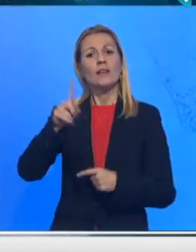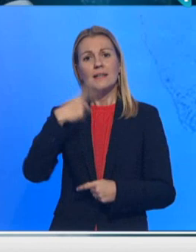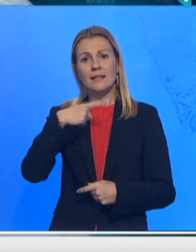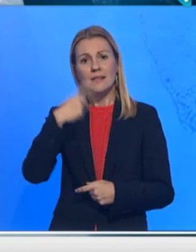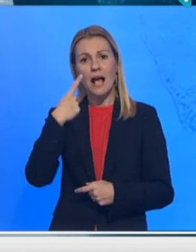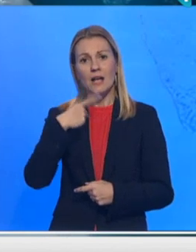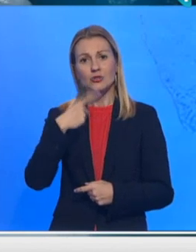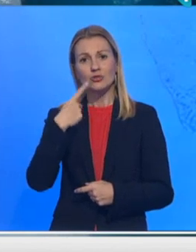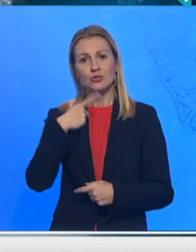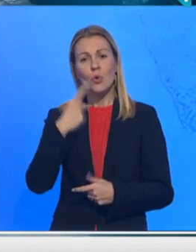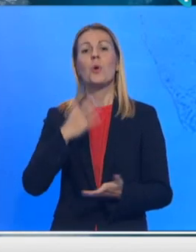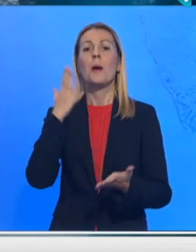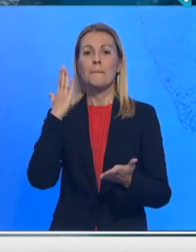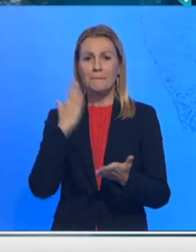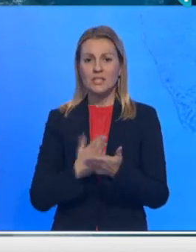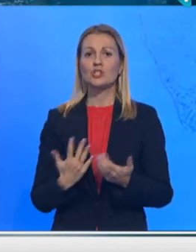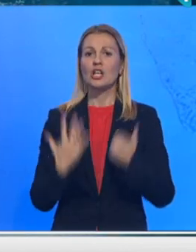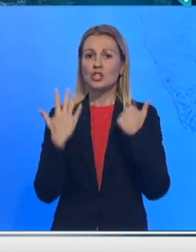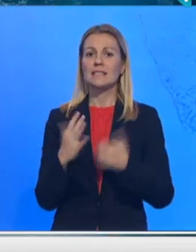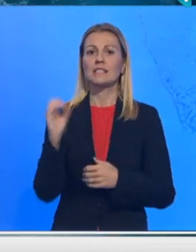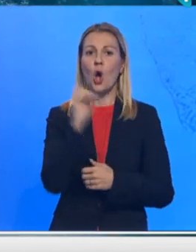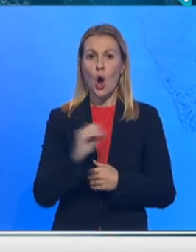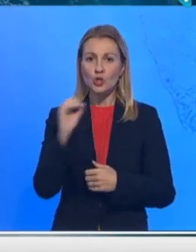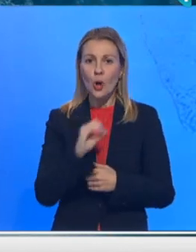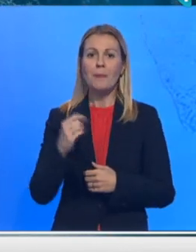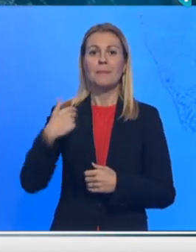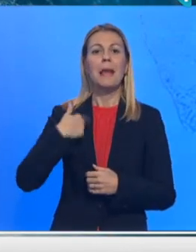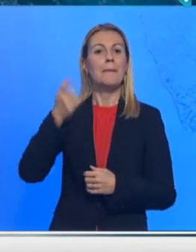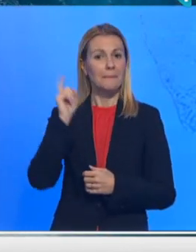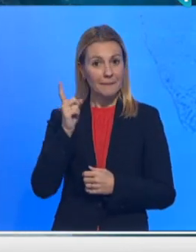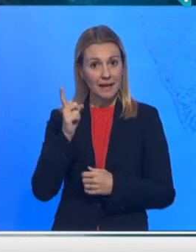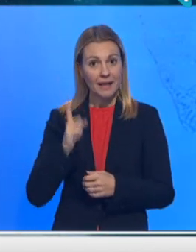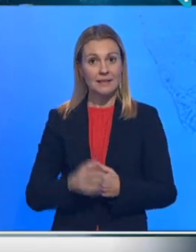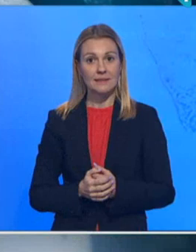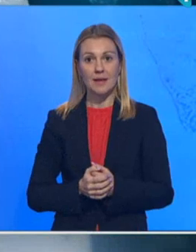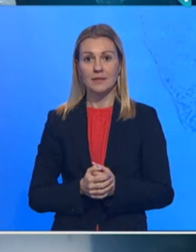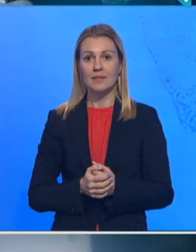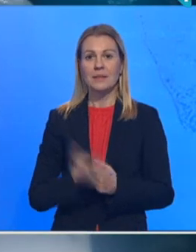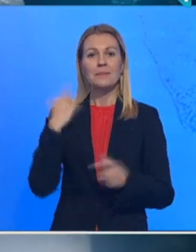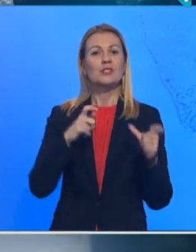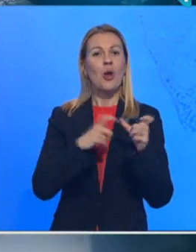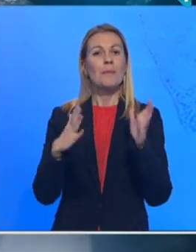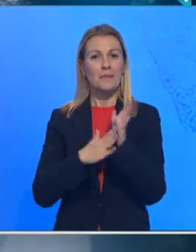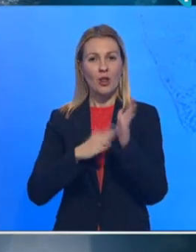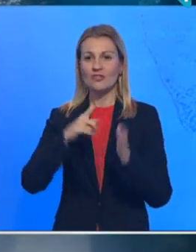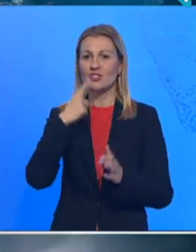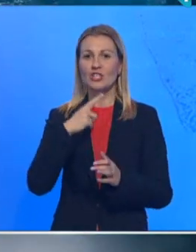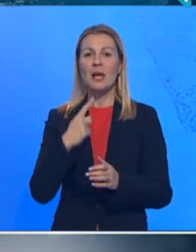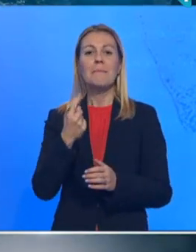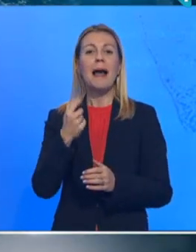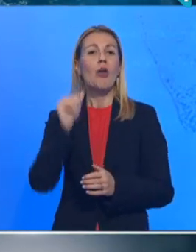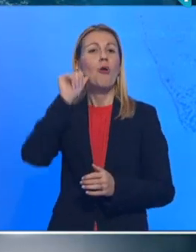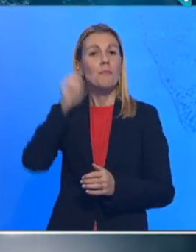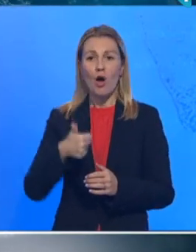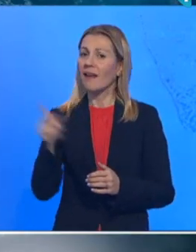bit će 6. oktober pa nam prijete. Što bi rekao Slova Milošević, malo morgen,